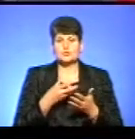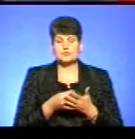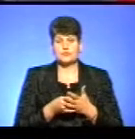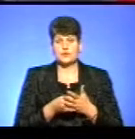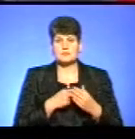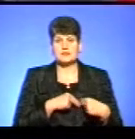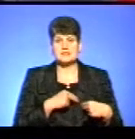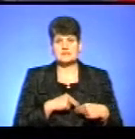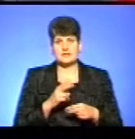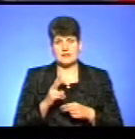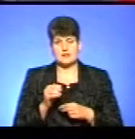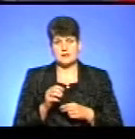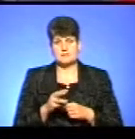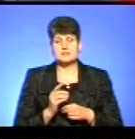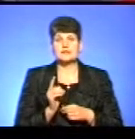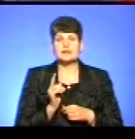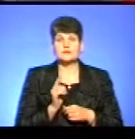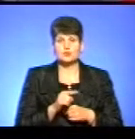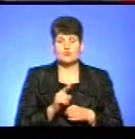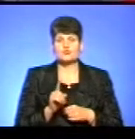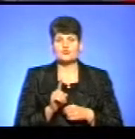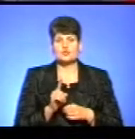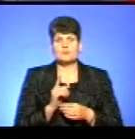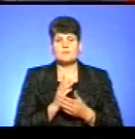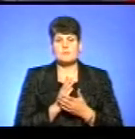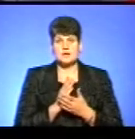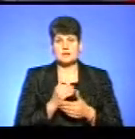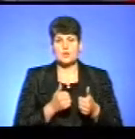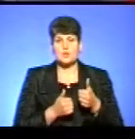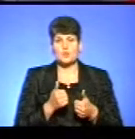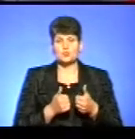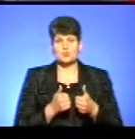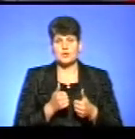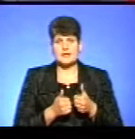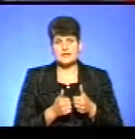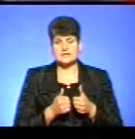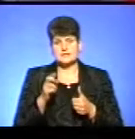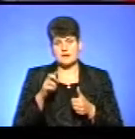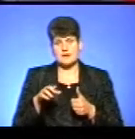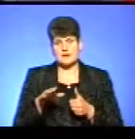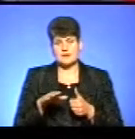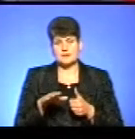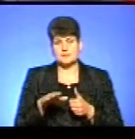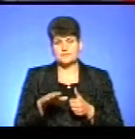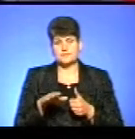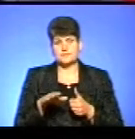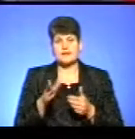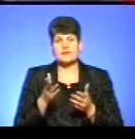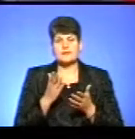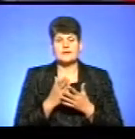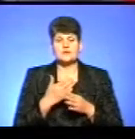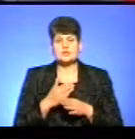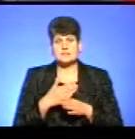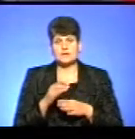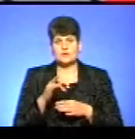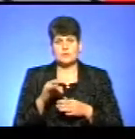працівникам, для того, щоб мати конкурентність із країнами, які є частиною